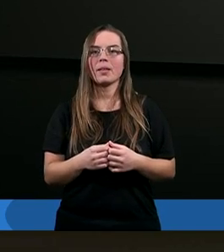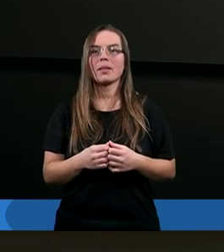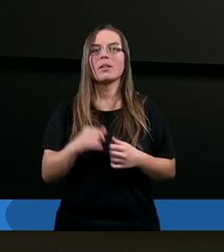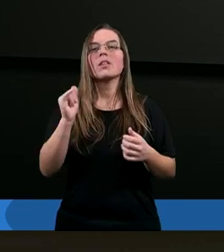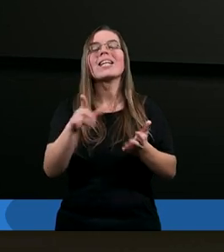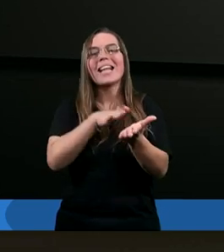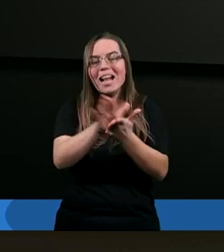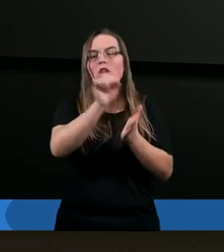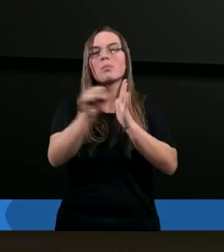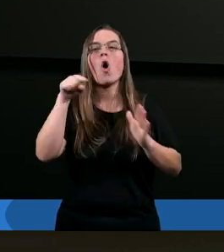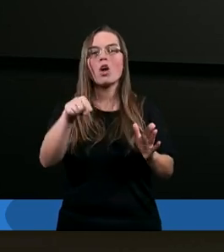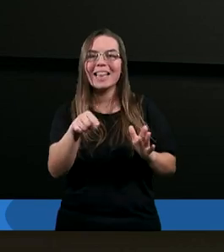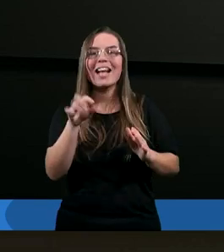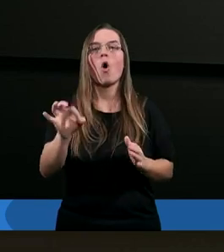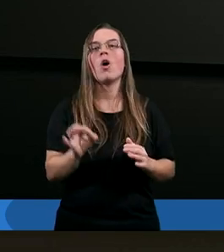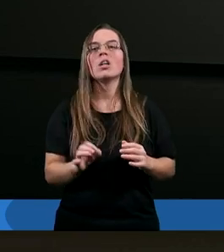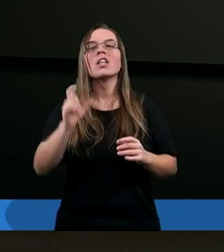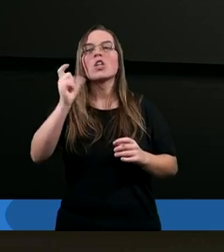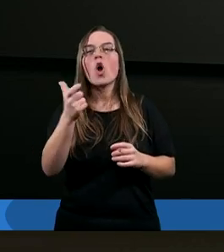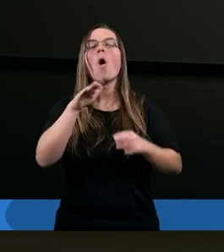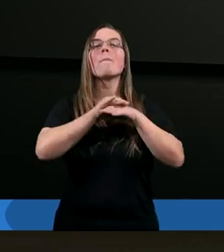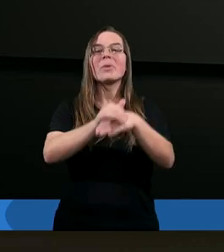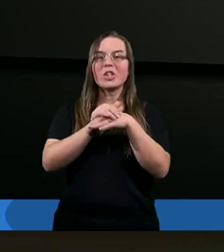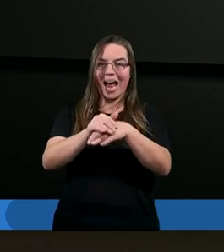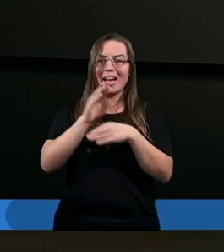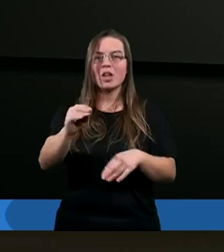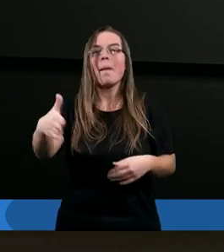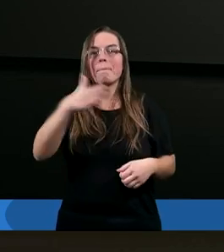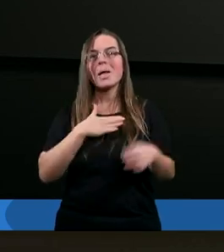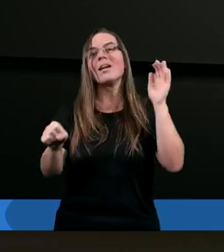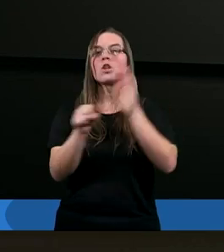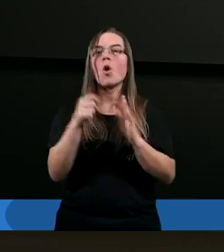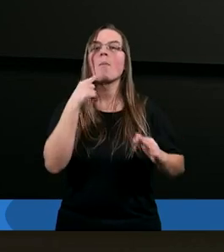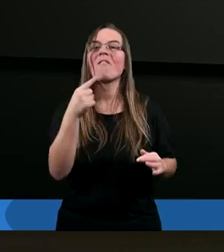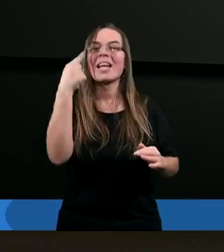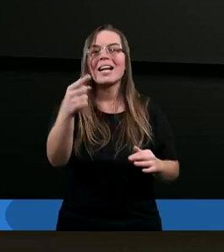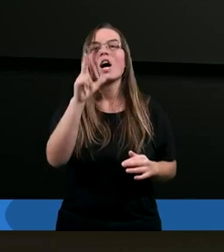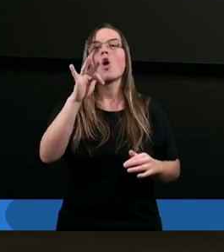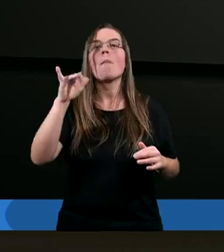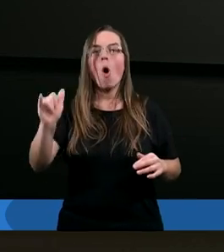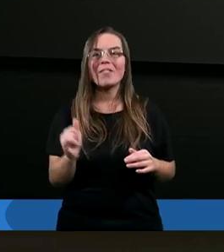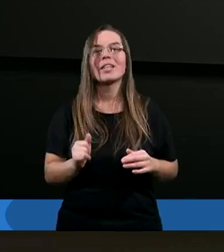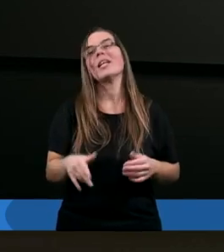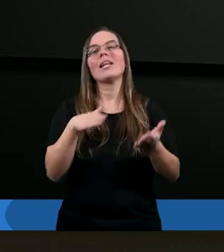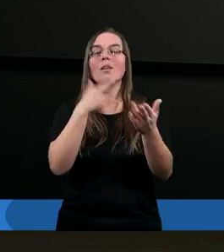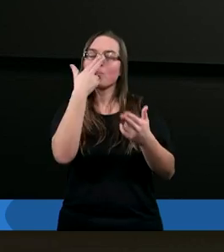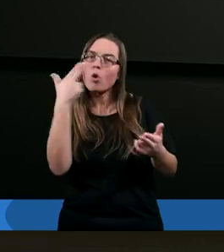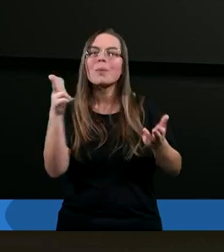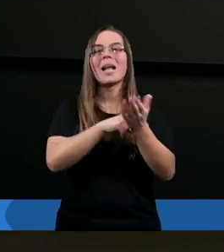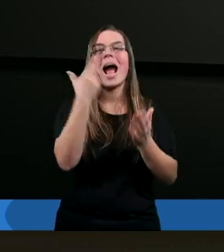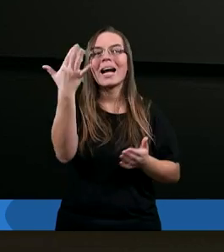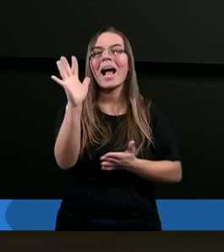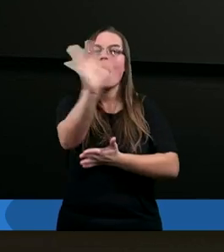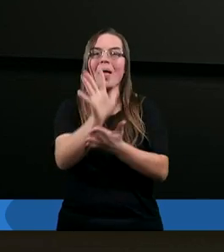Zacznijmy od tego, co przyjaciele mieli do powiedzenia Hiobowi. Popatrzmy sobie na kilka tekstów